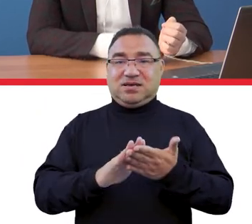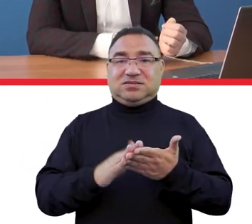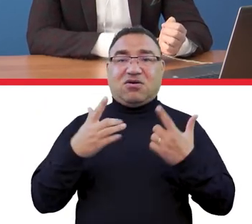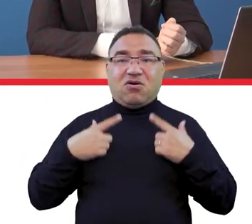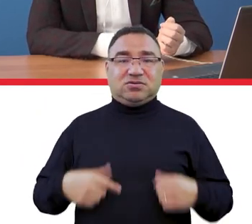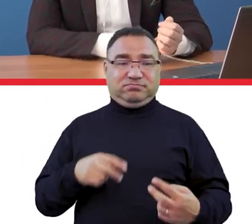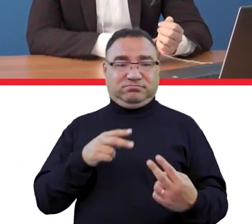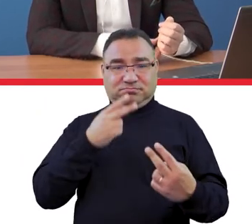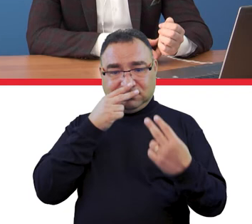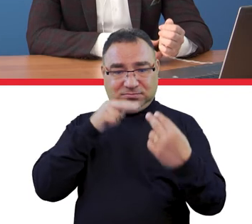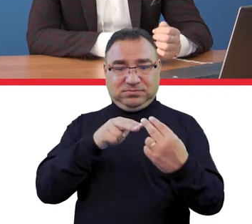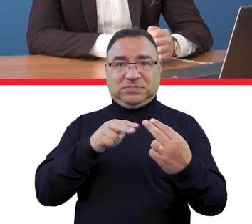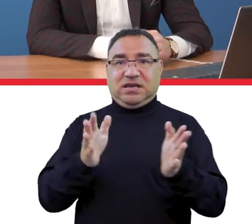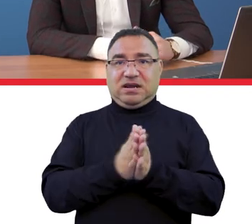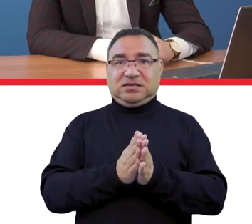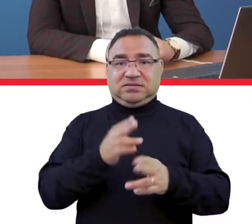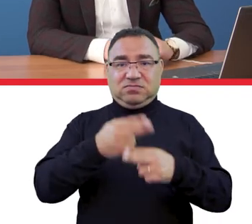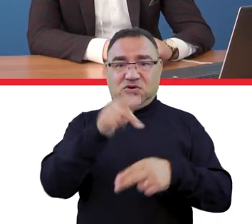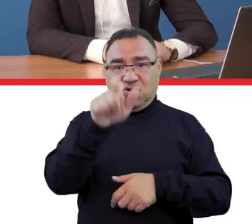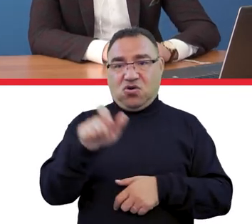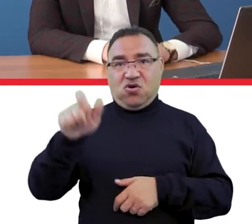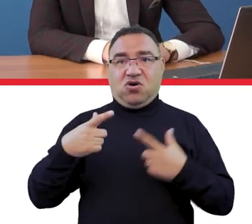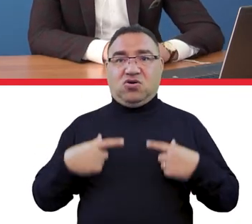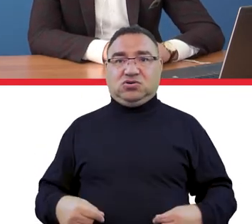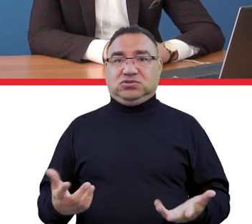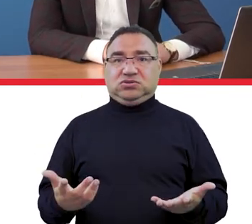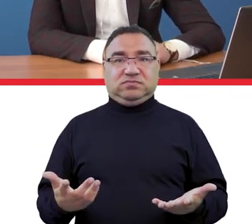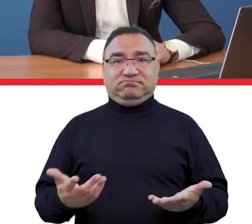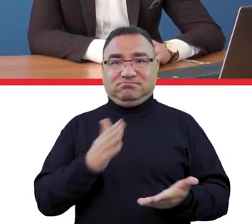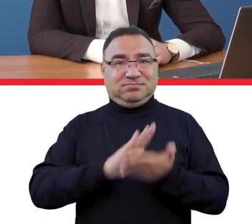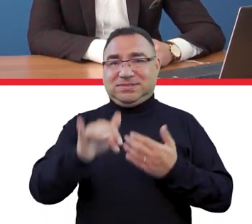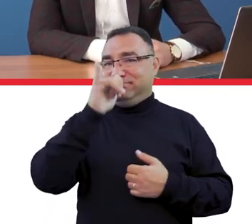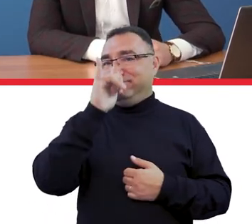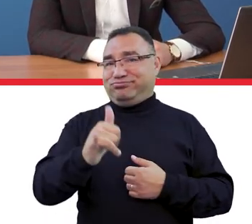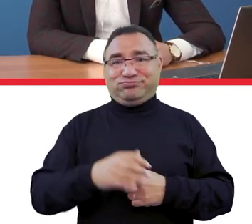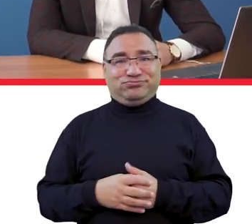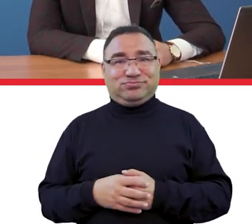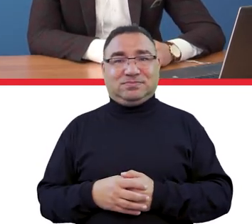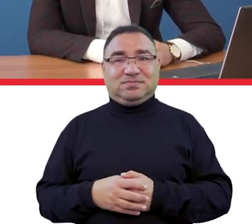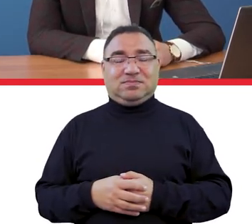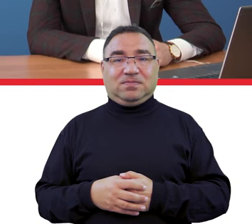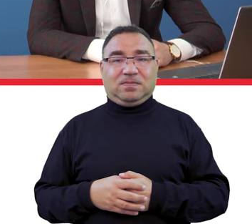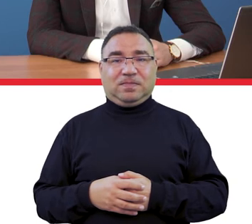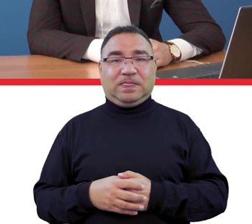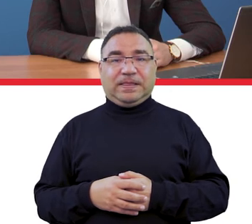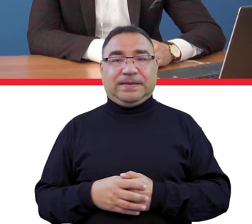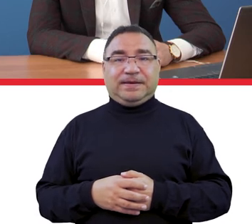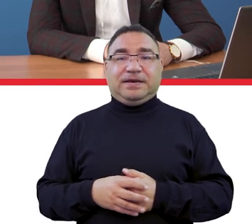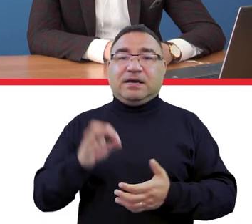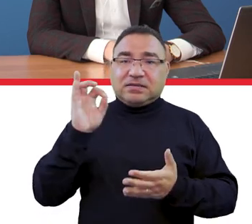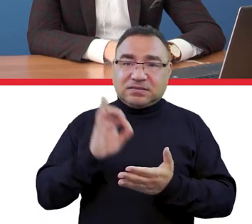stanięcia przy łóżku pacjenta. W związku z tym na pewno